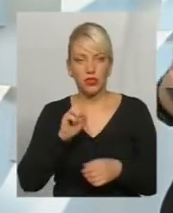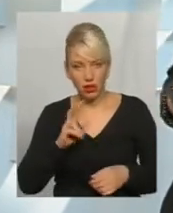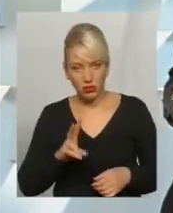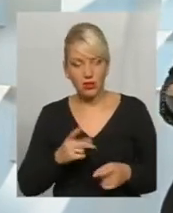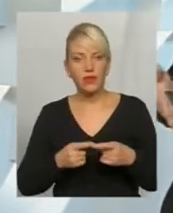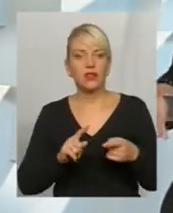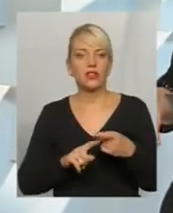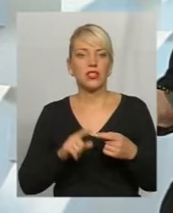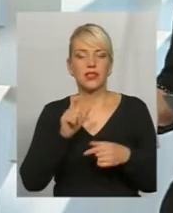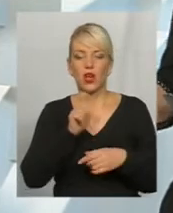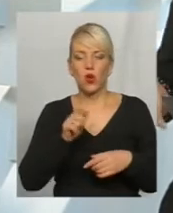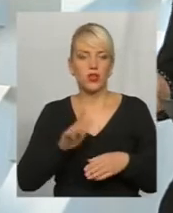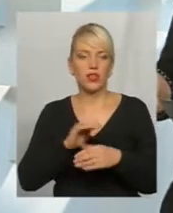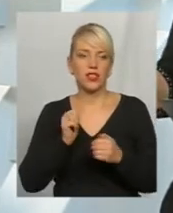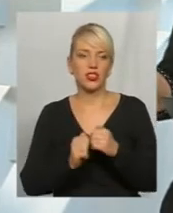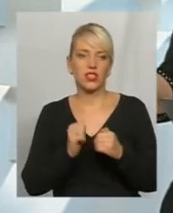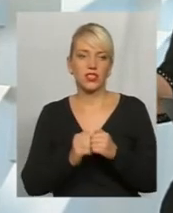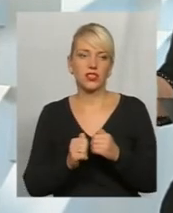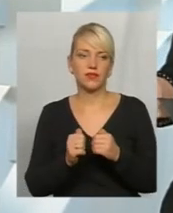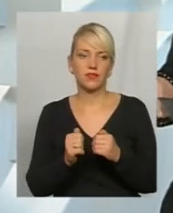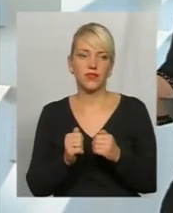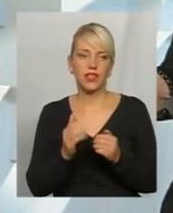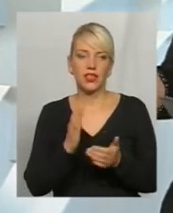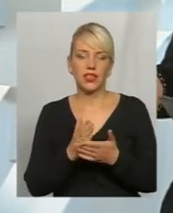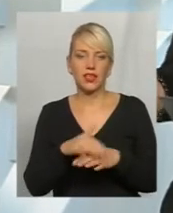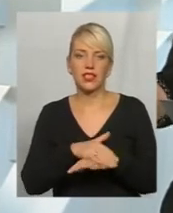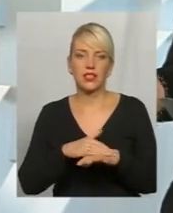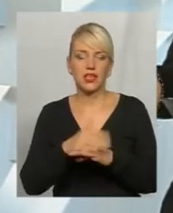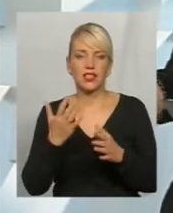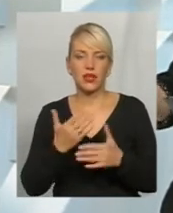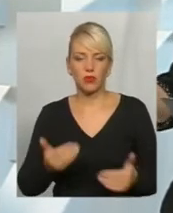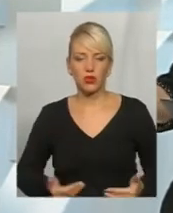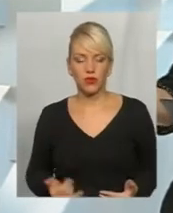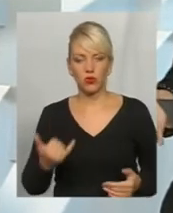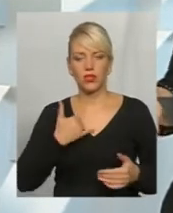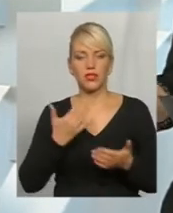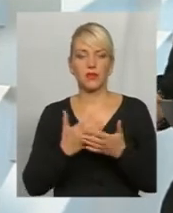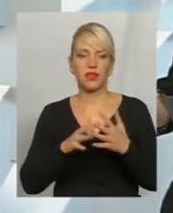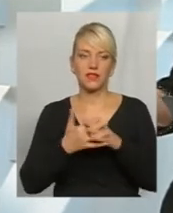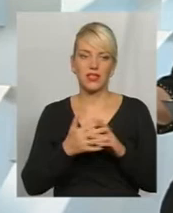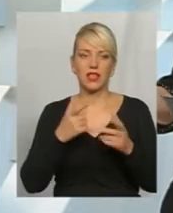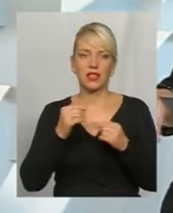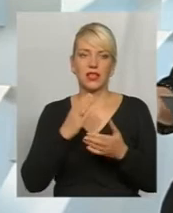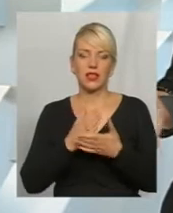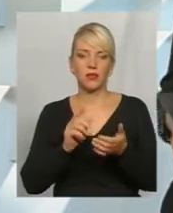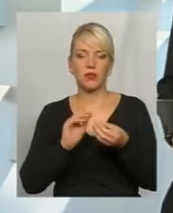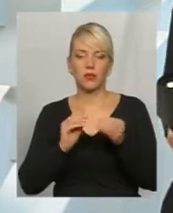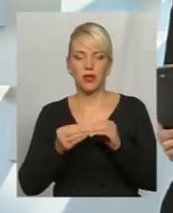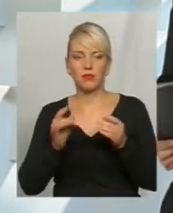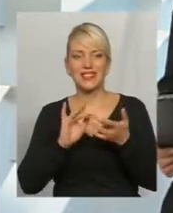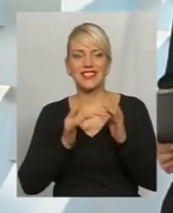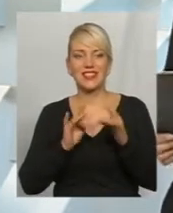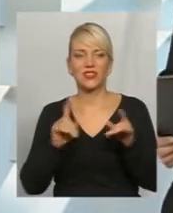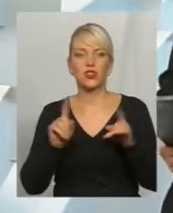Ці люди не часто. Тому, де є населення, яке в нас проживає у селах, де є проблеми з інтернетом, ще щось.